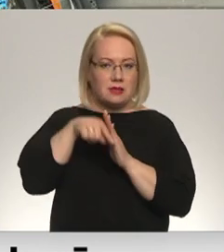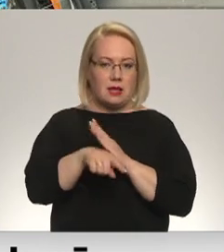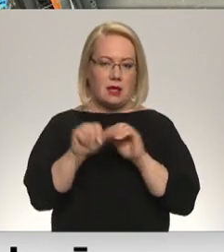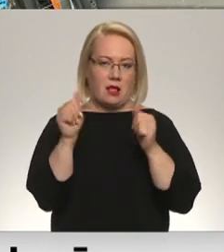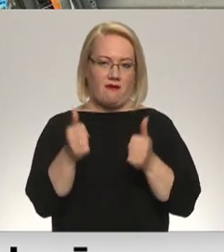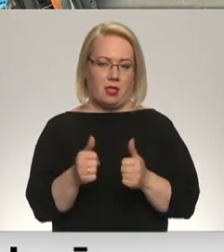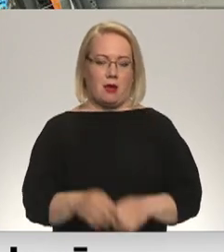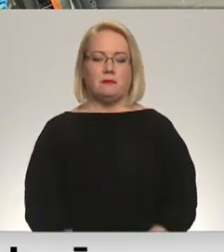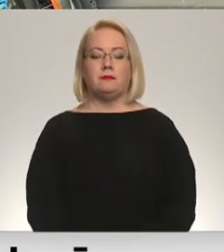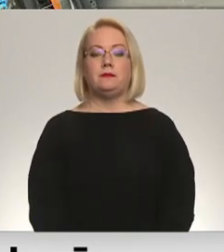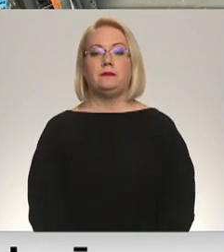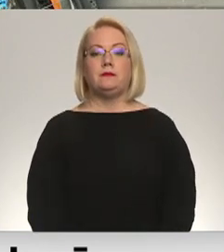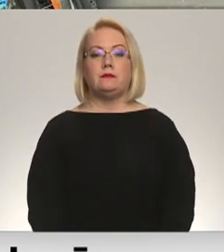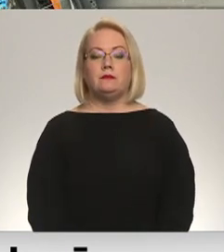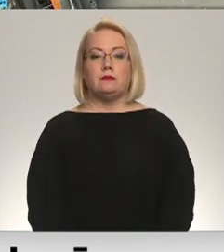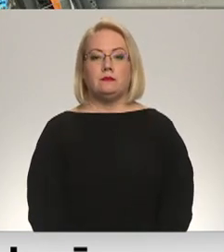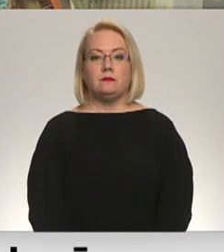Frenetvalds, Aigars Koveļevskis, Latvijas televīzija.